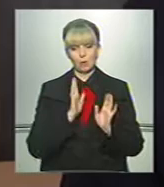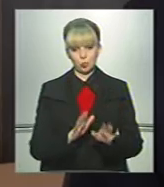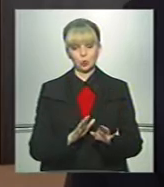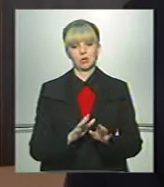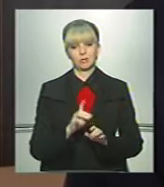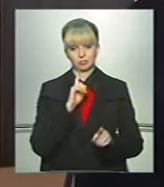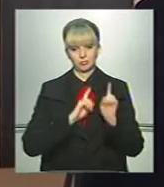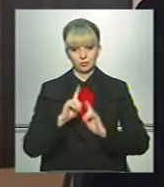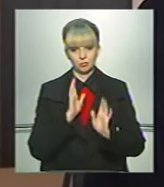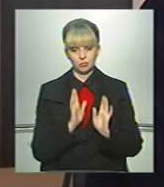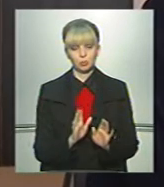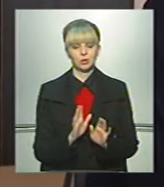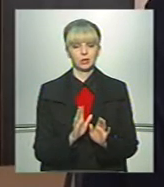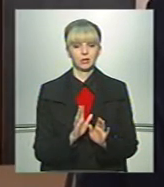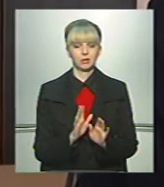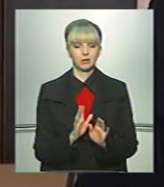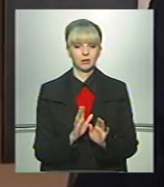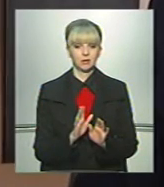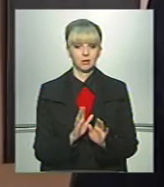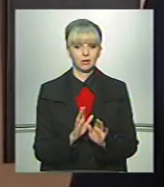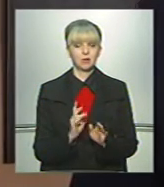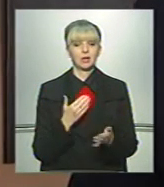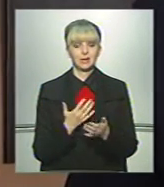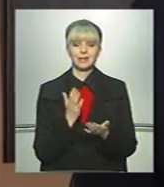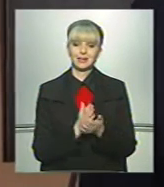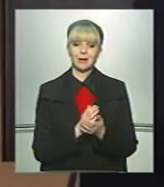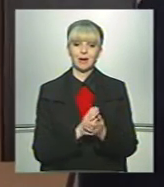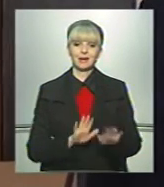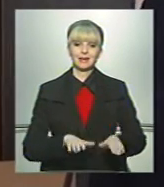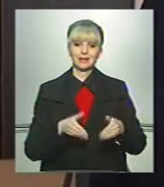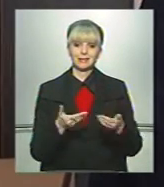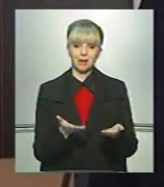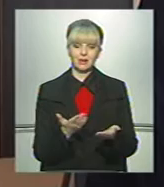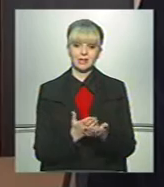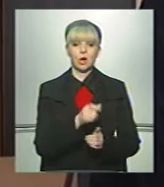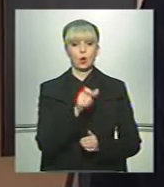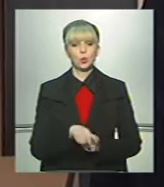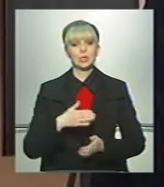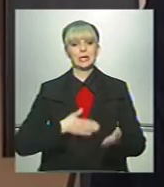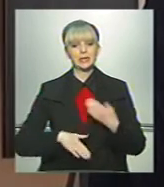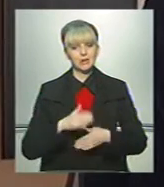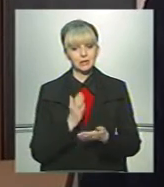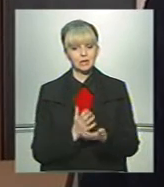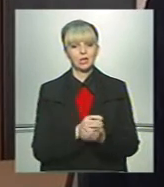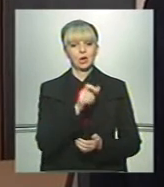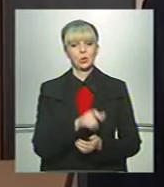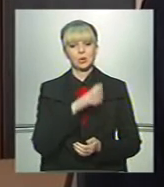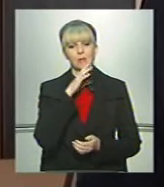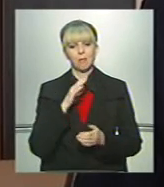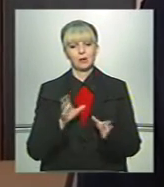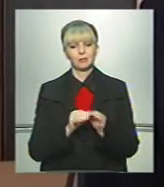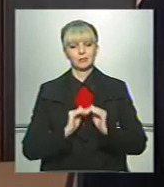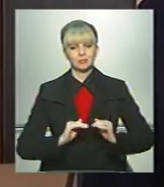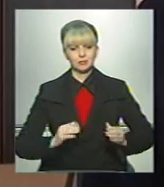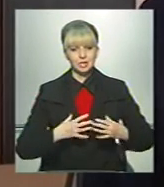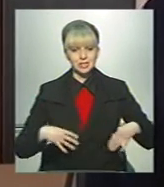засідати. Певні є критерії, звісно, є люди-інваліди, є люди багатодітні з